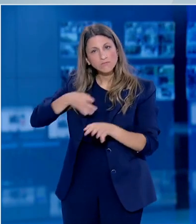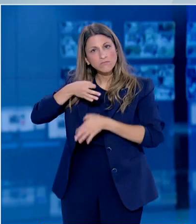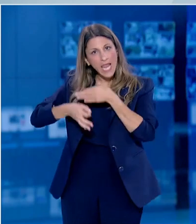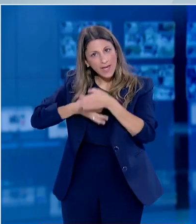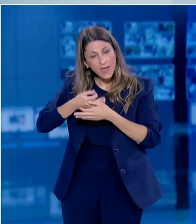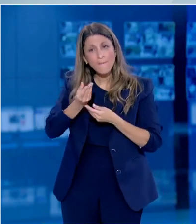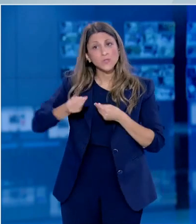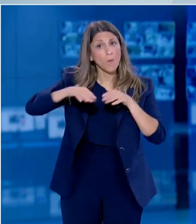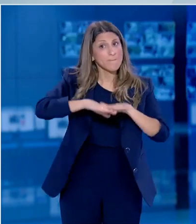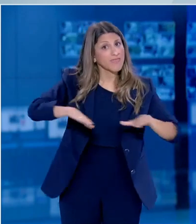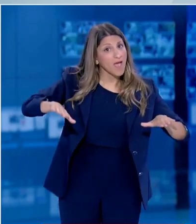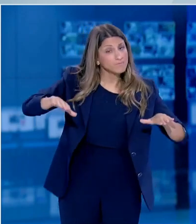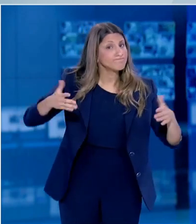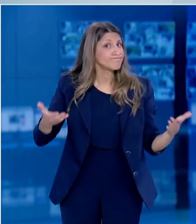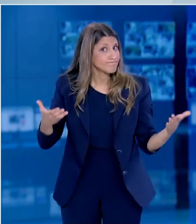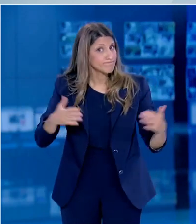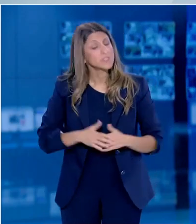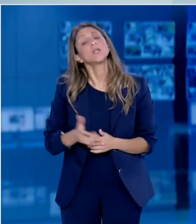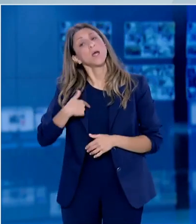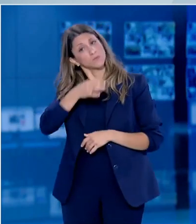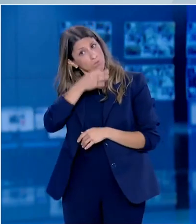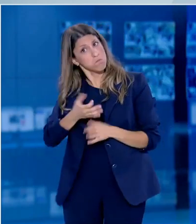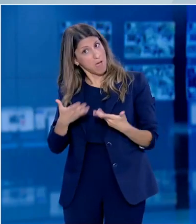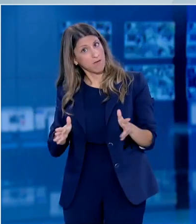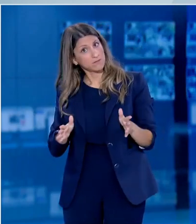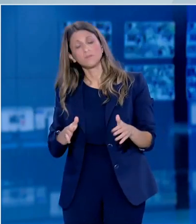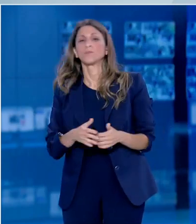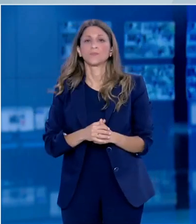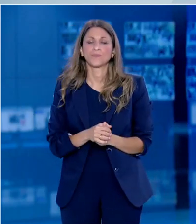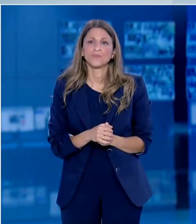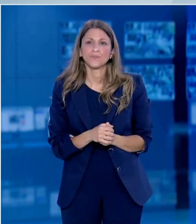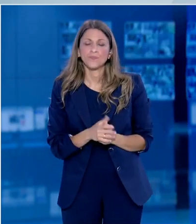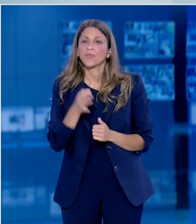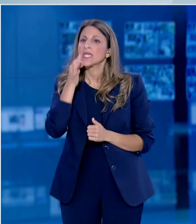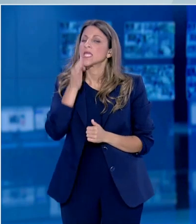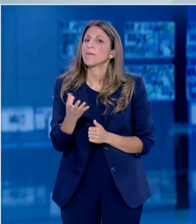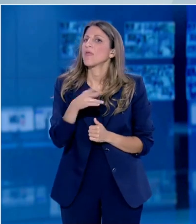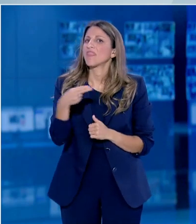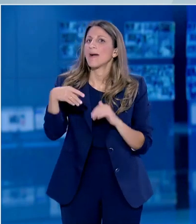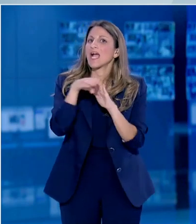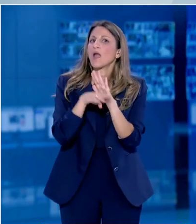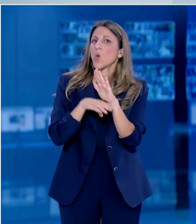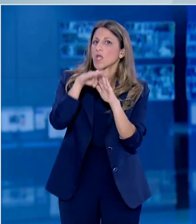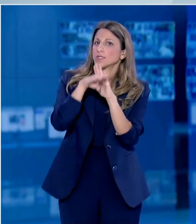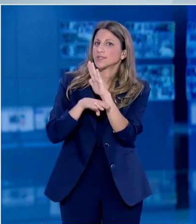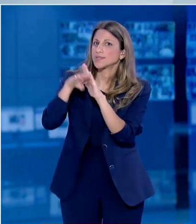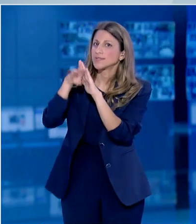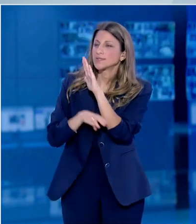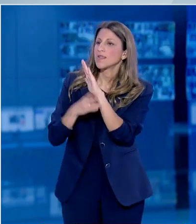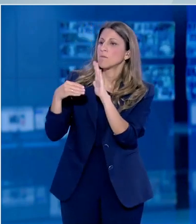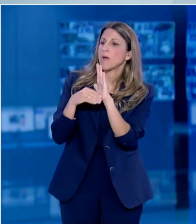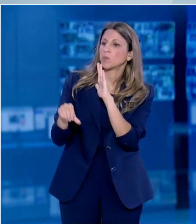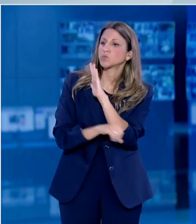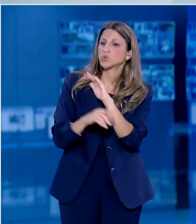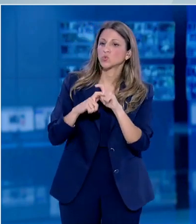ηλικίες. Και έχουμε τοποθετηθεί για αυτό στην Επιτροπή. Και φυσικά έχουμε τοποθετηθεί για τους κανόνες με τους οποίους πρέπει να γίνει η επανέναρξη,